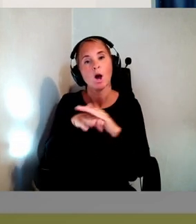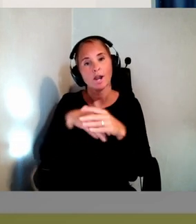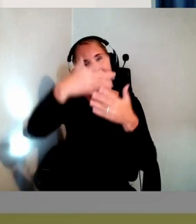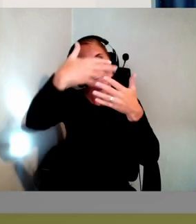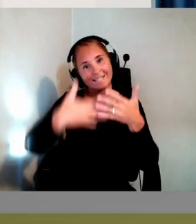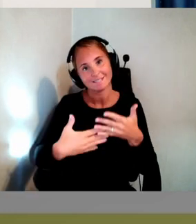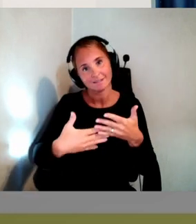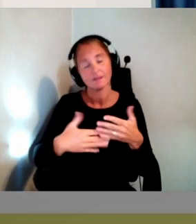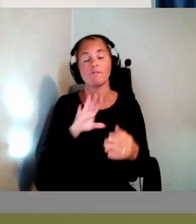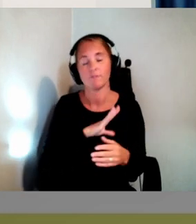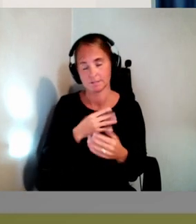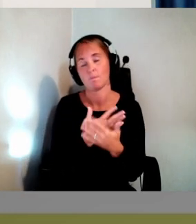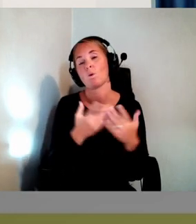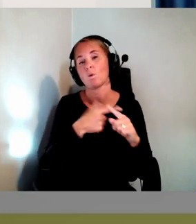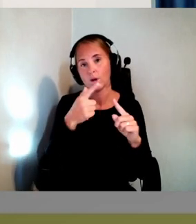del krav här.